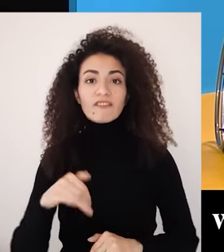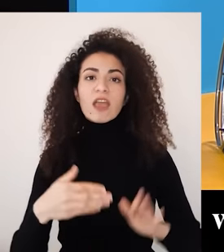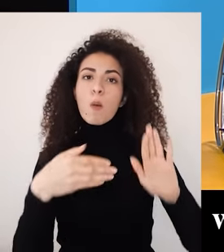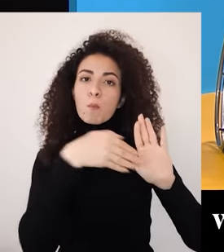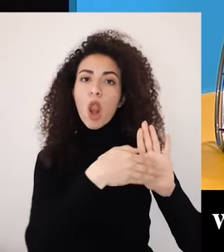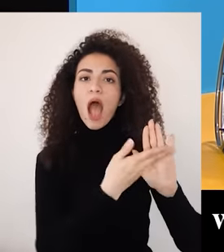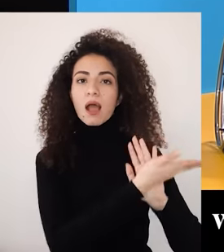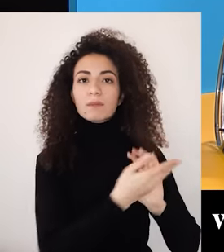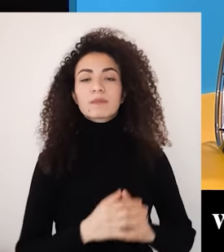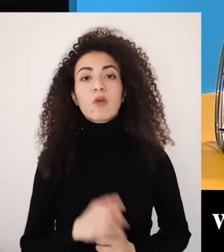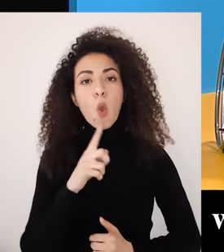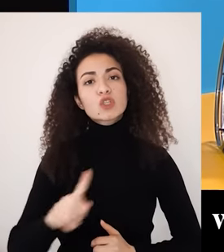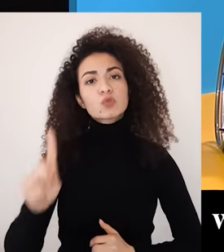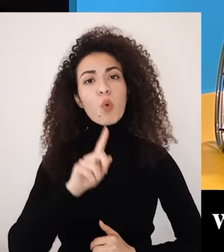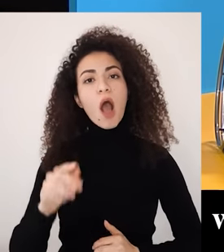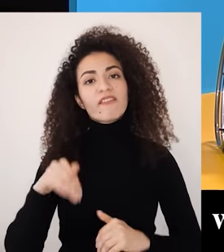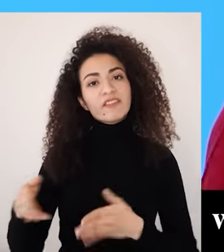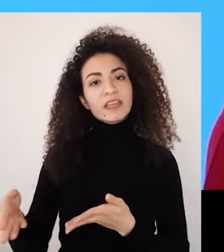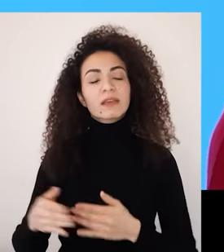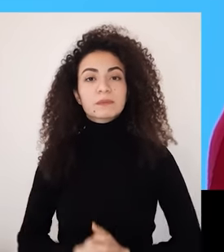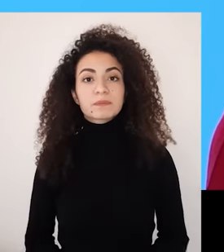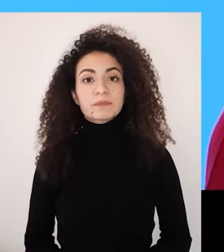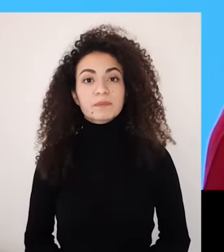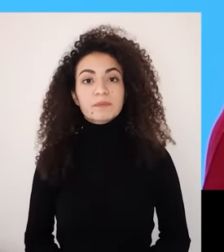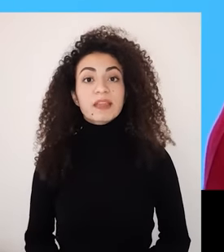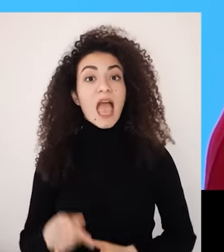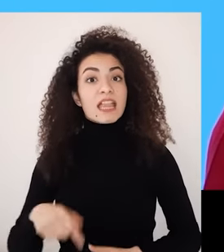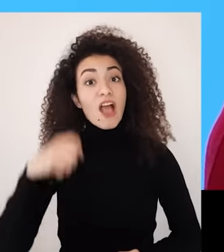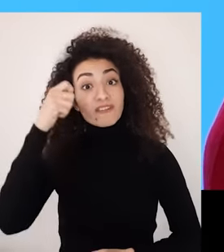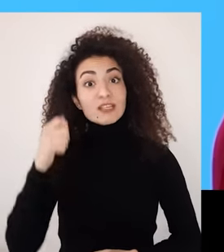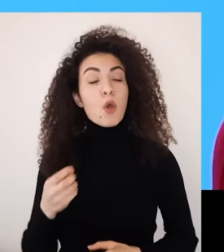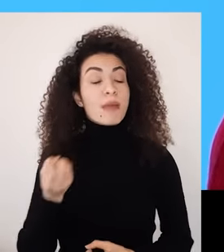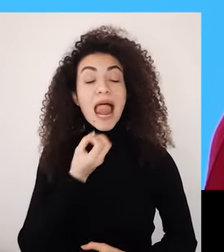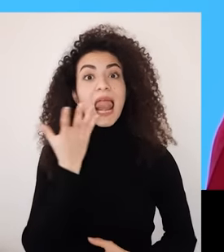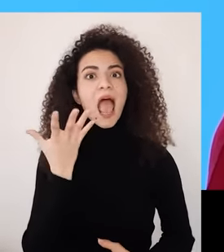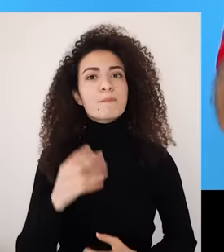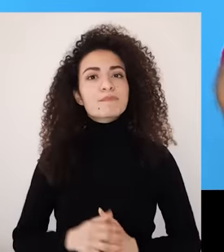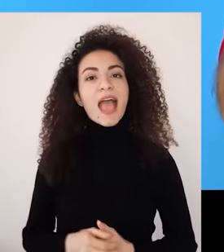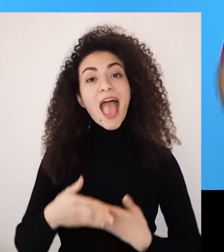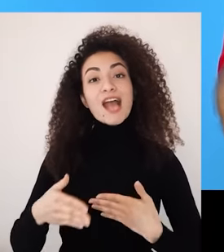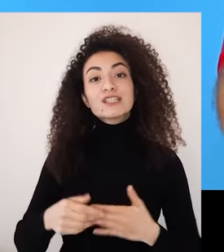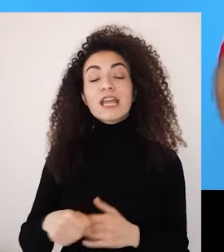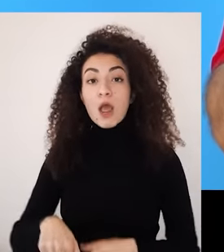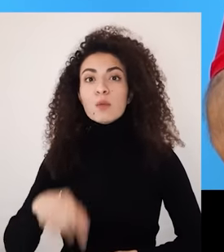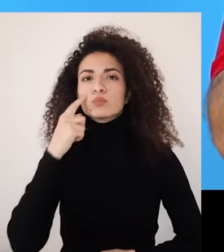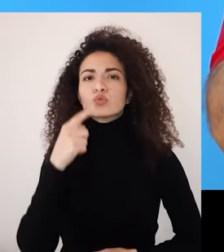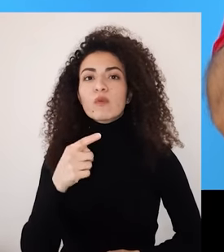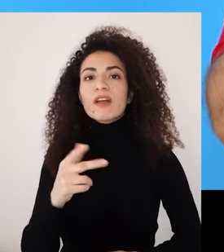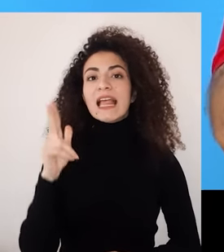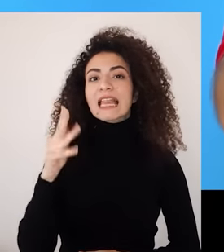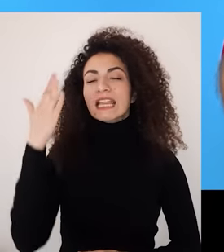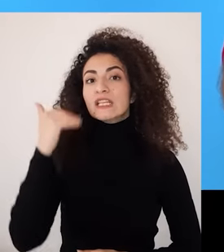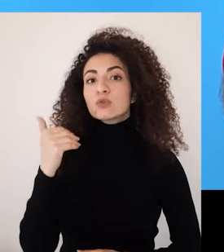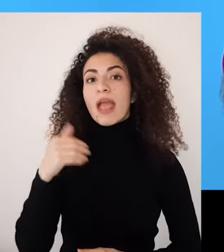الموجودة بالمرحق الخاص بكل أسبوع وبما أنه الموكي بيطمح أن يكون مصدر إلهام وطاقة بنتشارك بختام هالفقرة